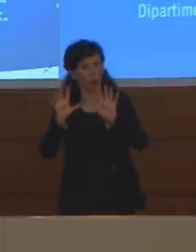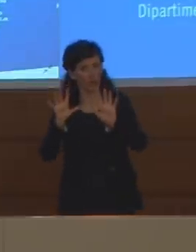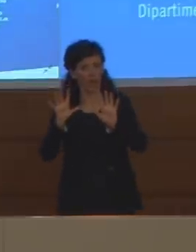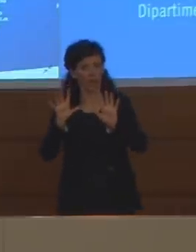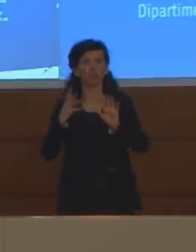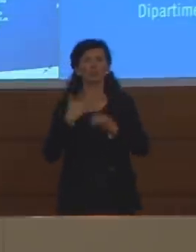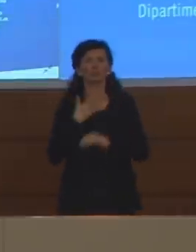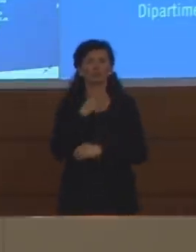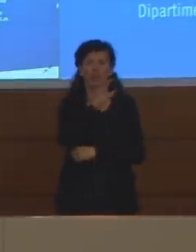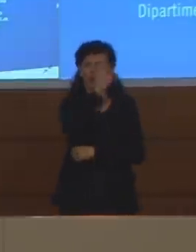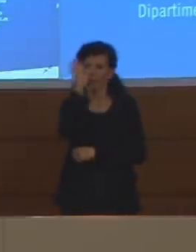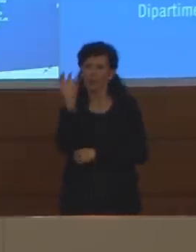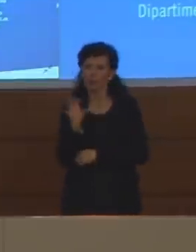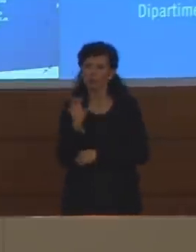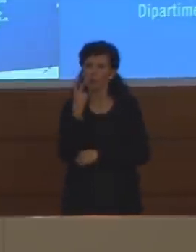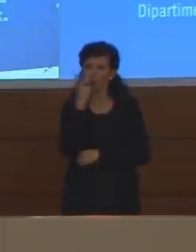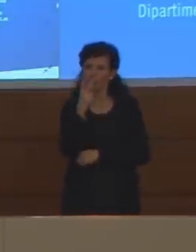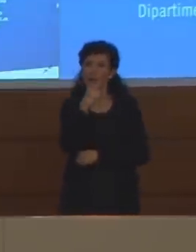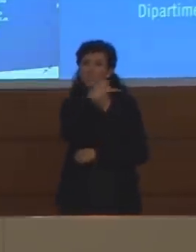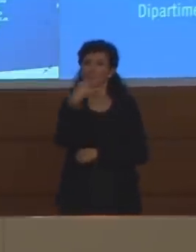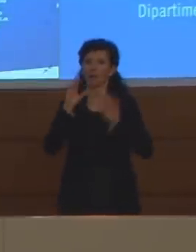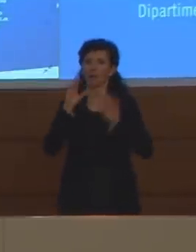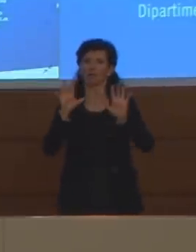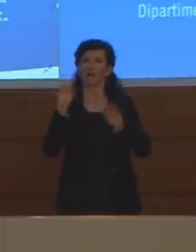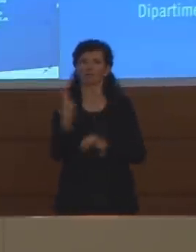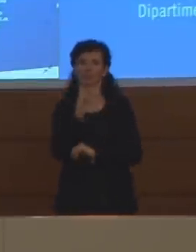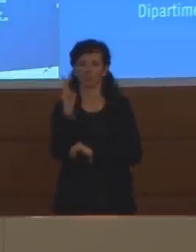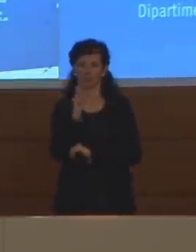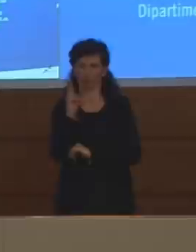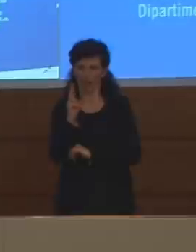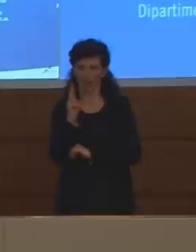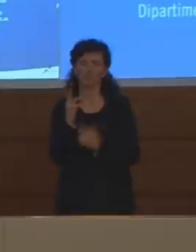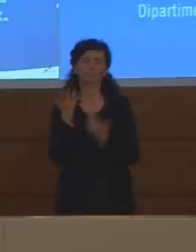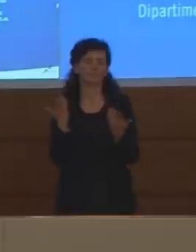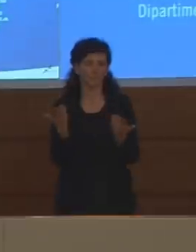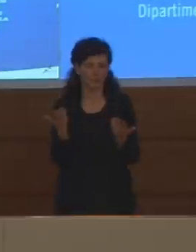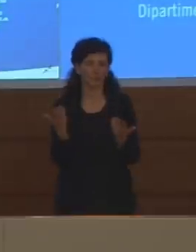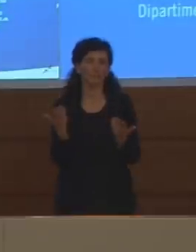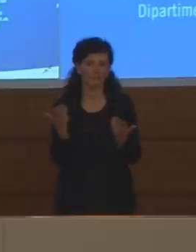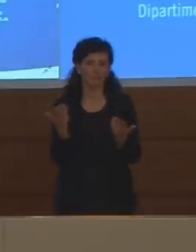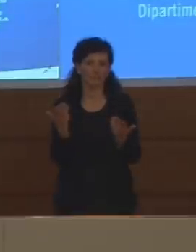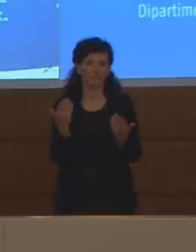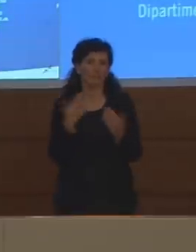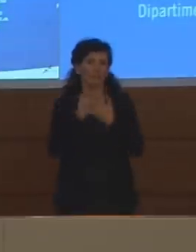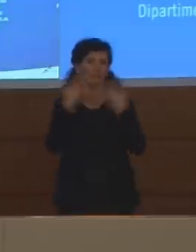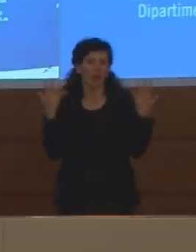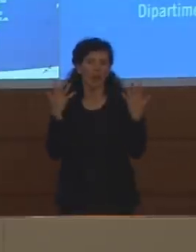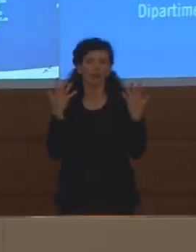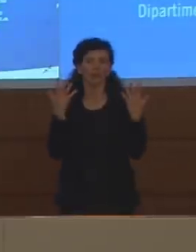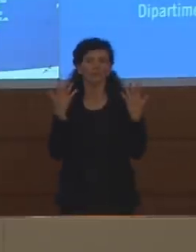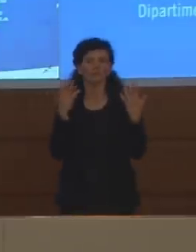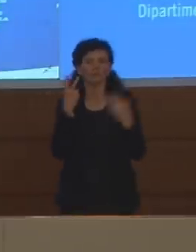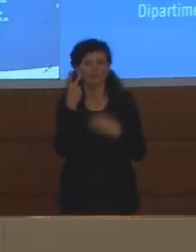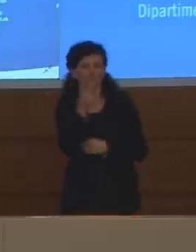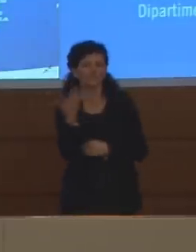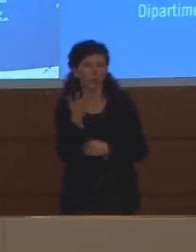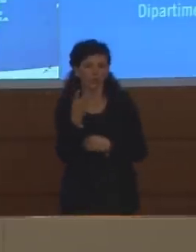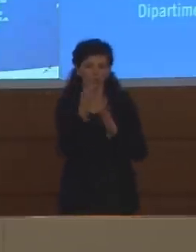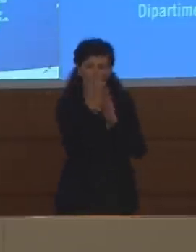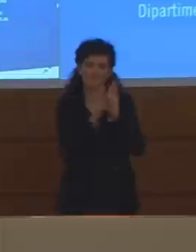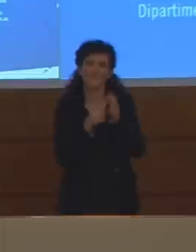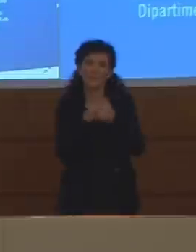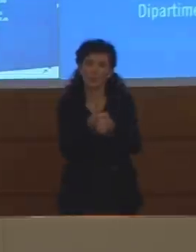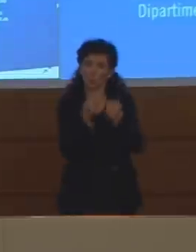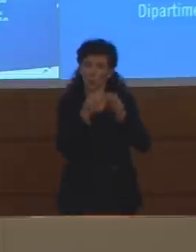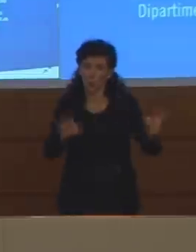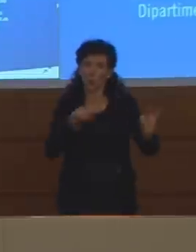che hanno riportato meno di dieci decessi oggi quindi a rimarcare ancora quello che l'efficacia delle misure